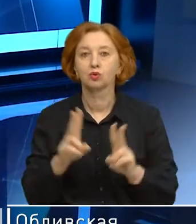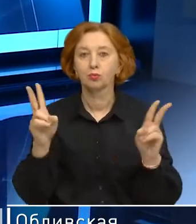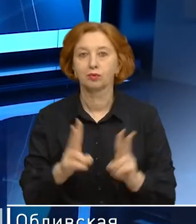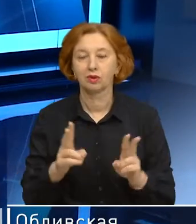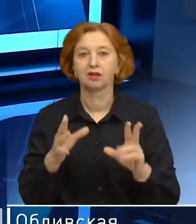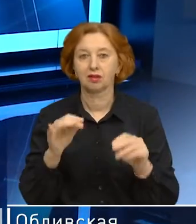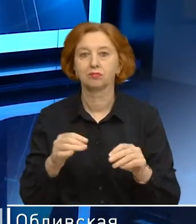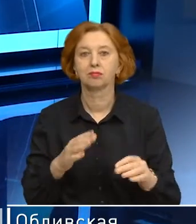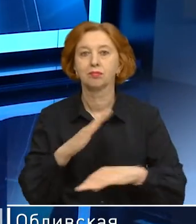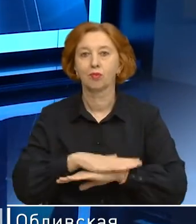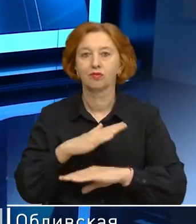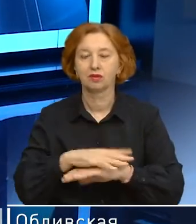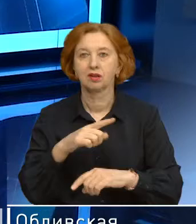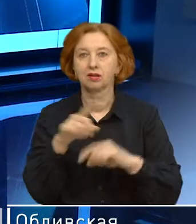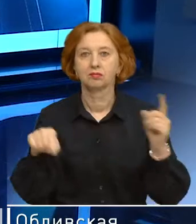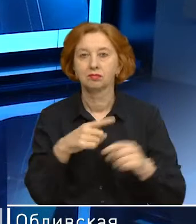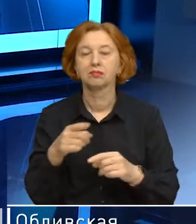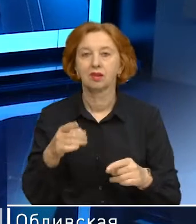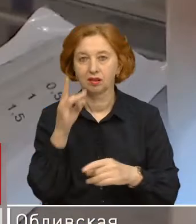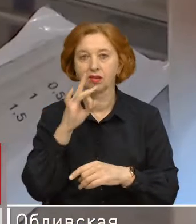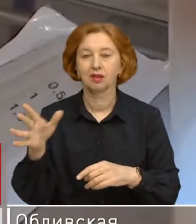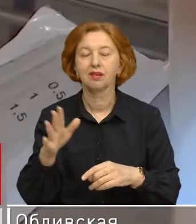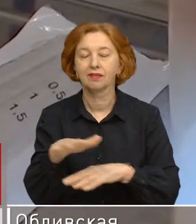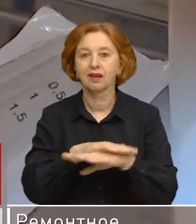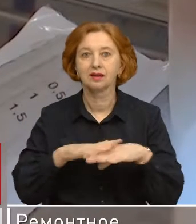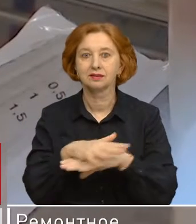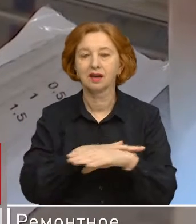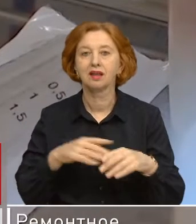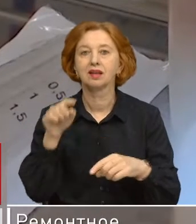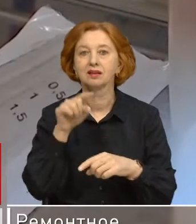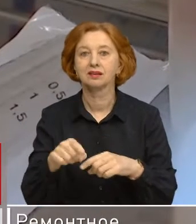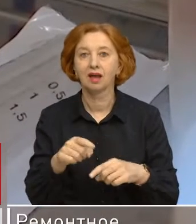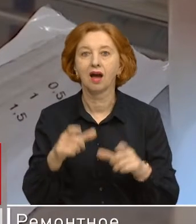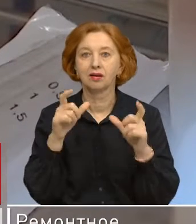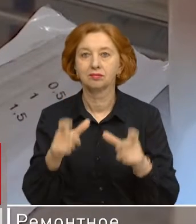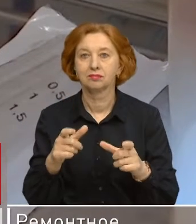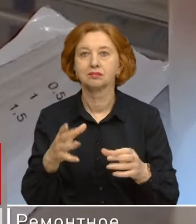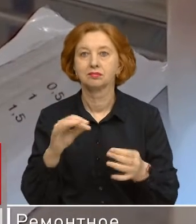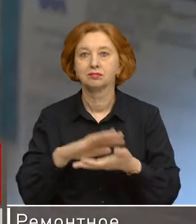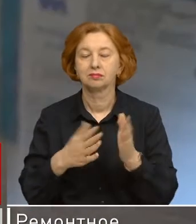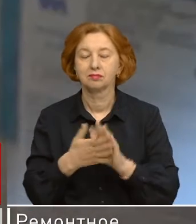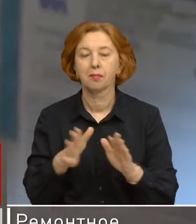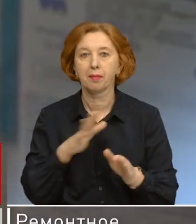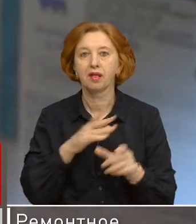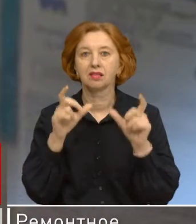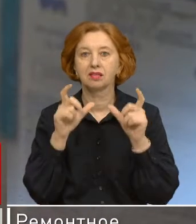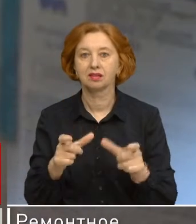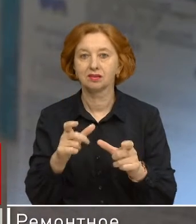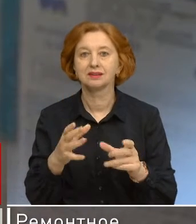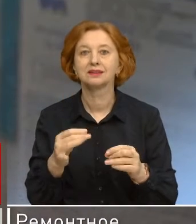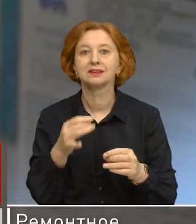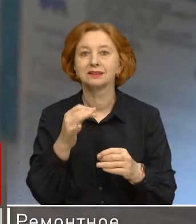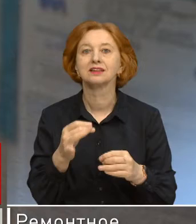безопасности и наращивать темпы иммунизации населения. В 100% от отобранных Роспотребнадзором проб был обнаружен так называемый